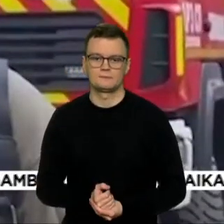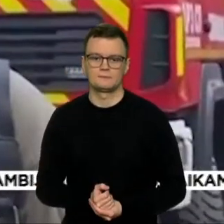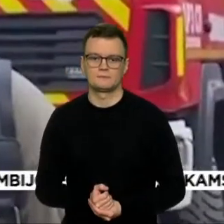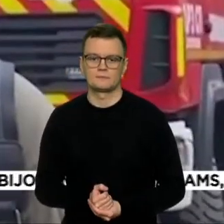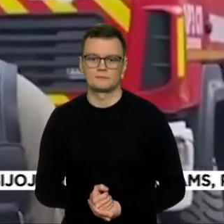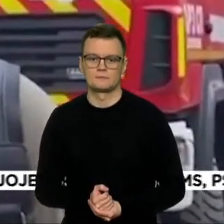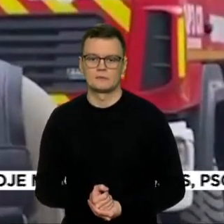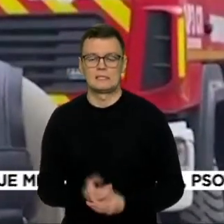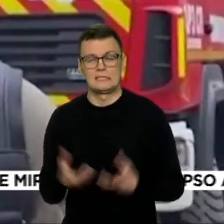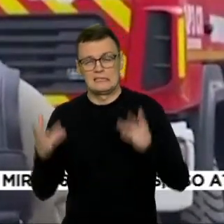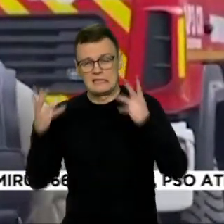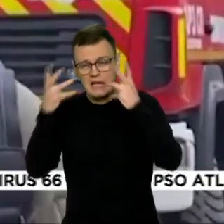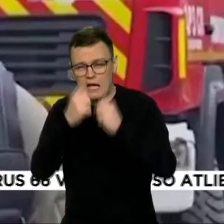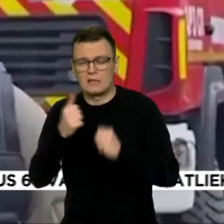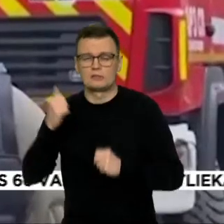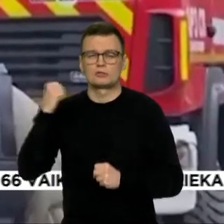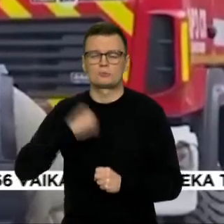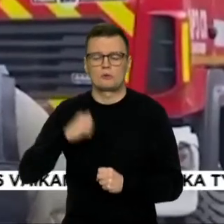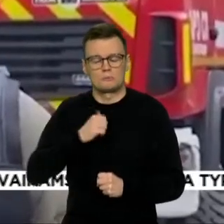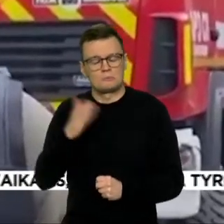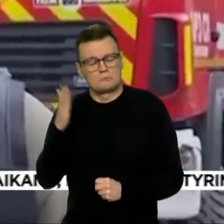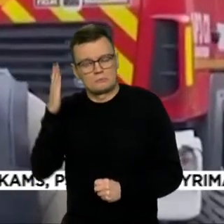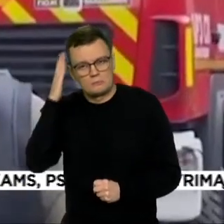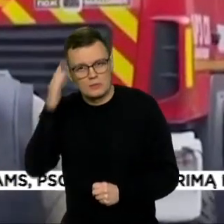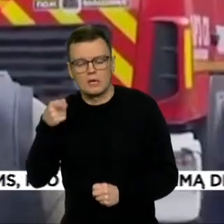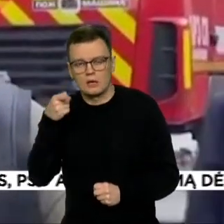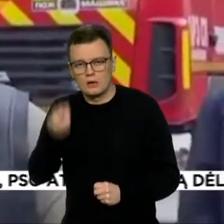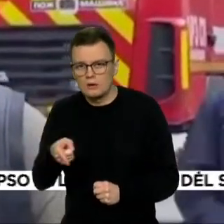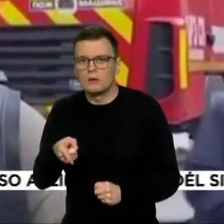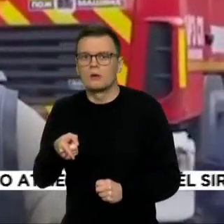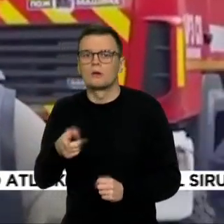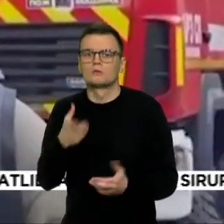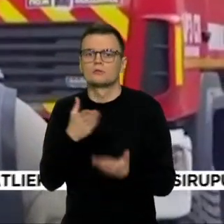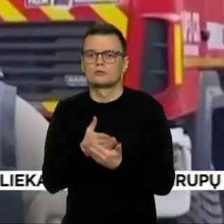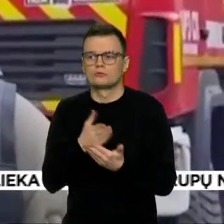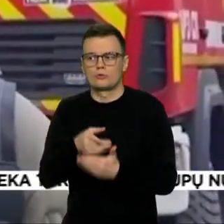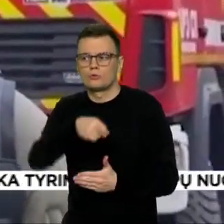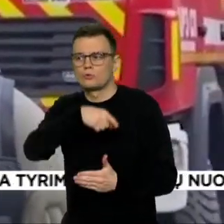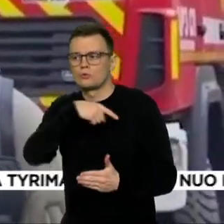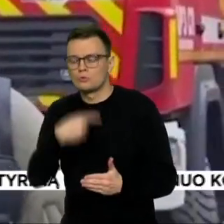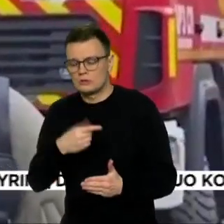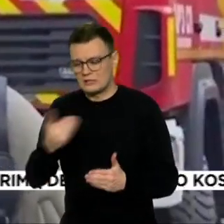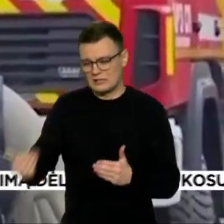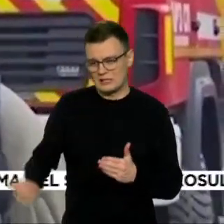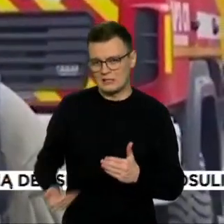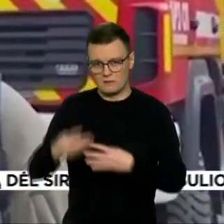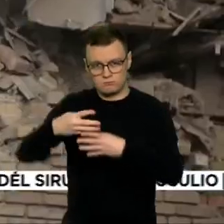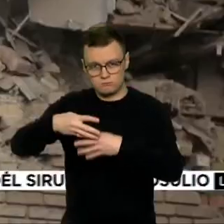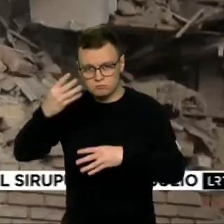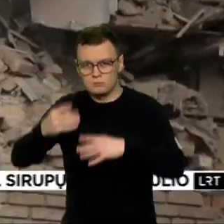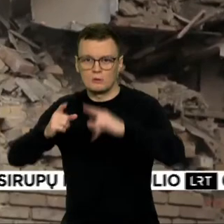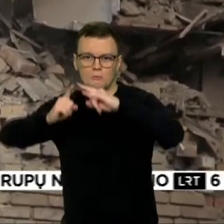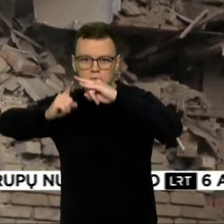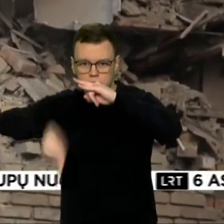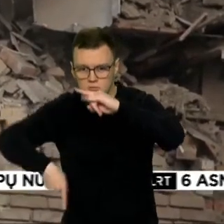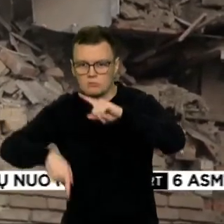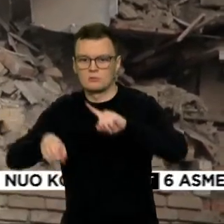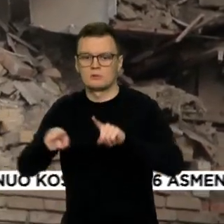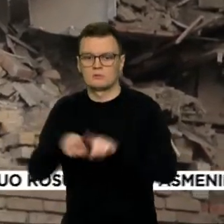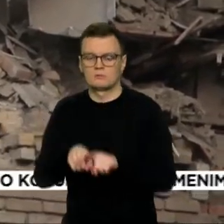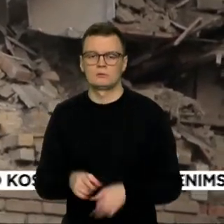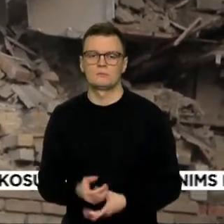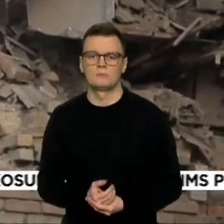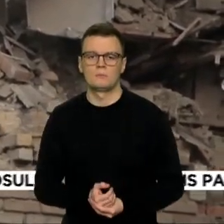Naktį, kai žmonės miegojo, priešas raketomis atakavo gyvenamosius namus, sunaikinti du pirmieji aukštai – jėjimas. Ataka, kai